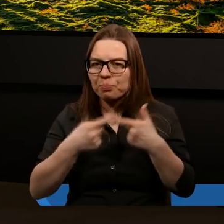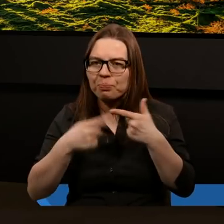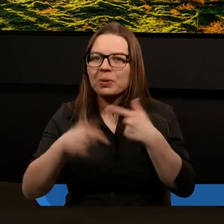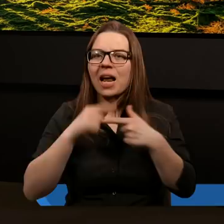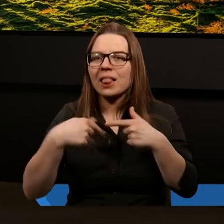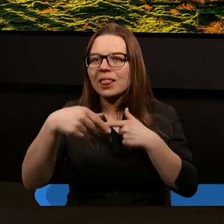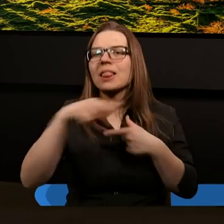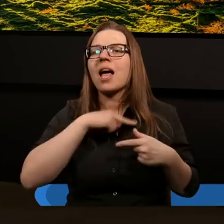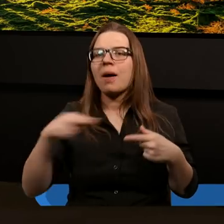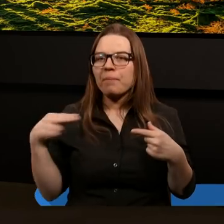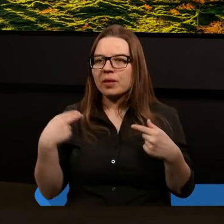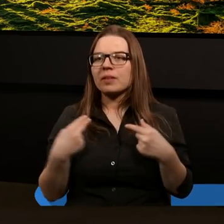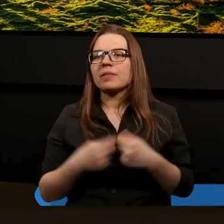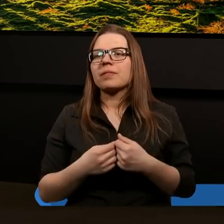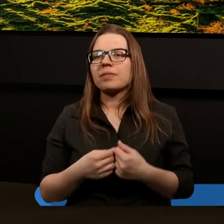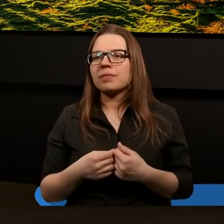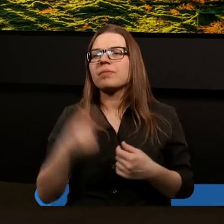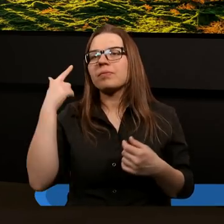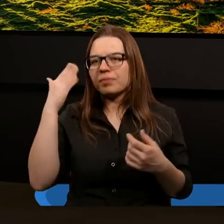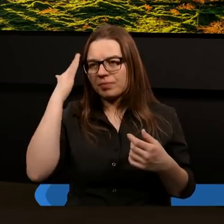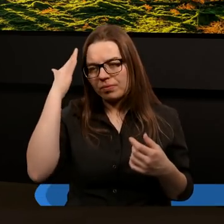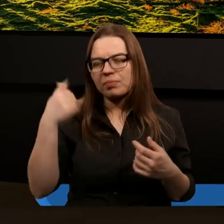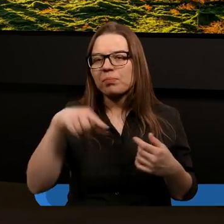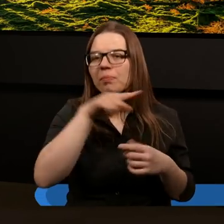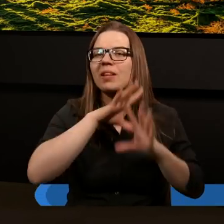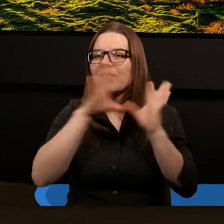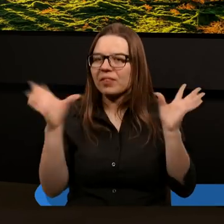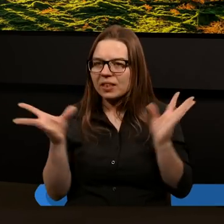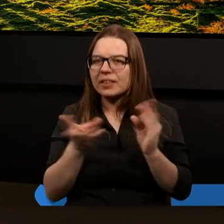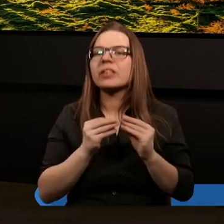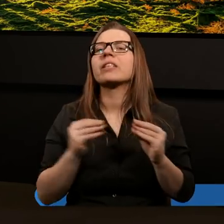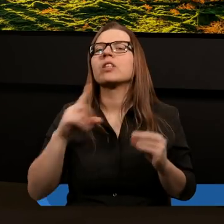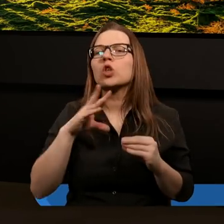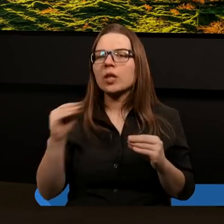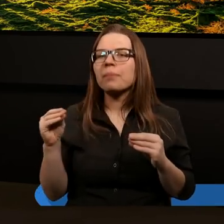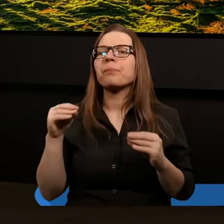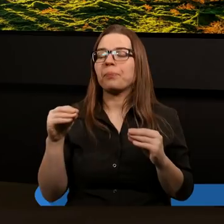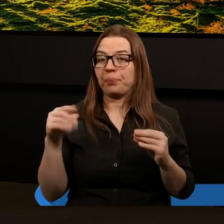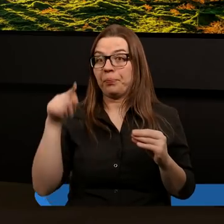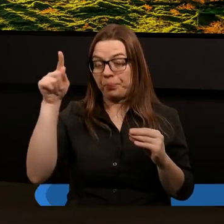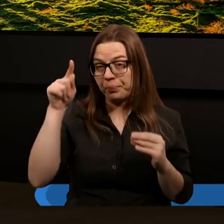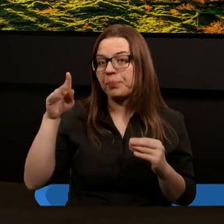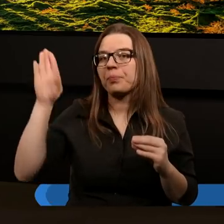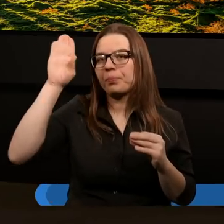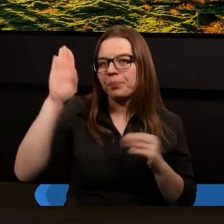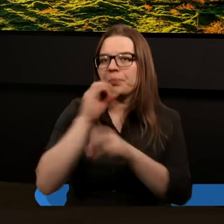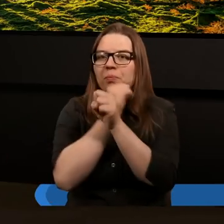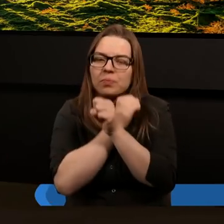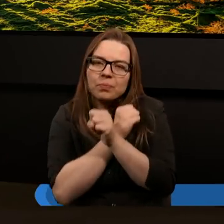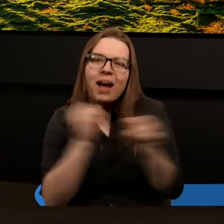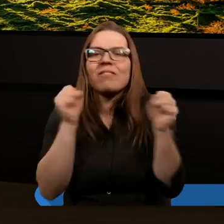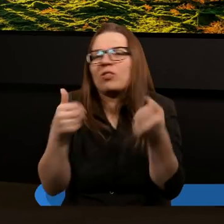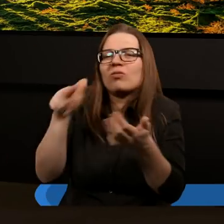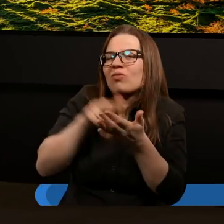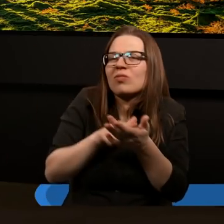nami. Ale wiedźmy wszyscy, że nasz Pan, Zbawiciel,